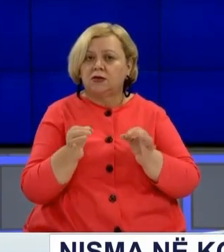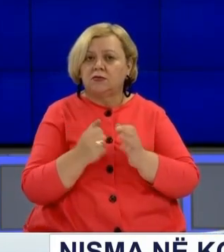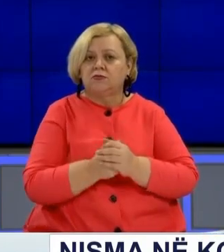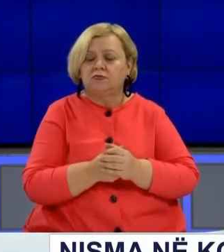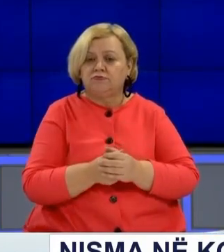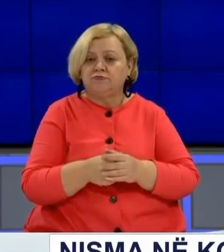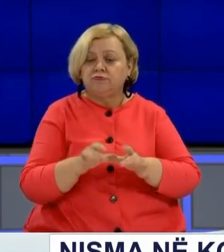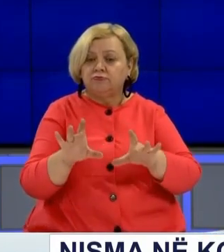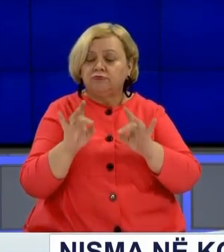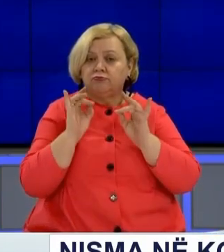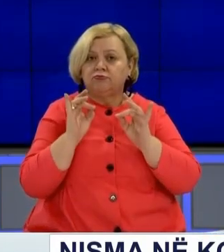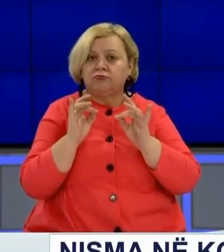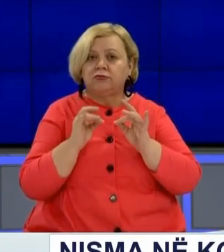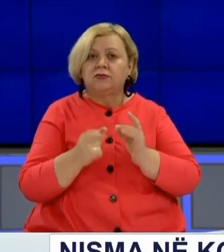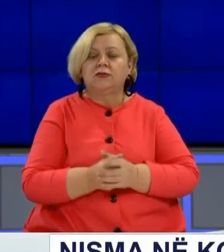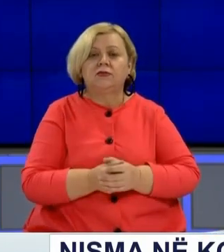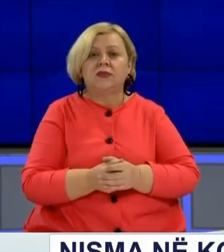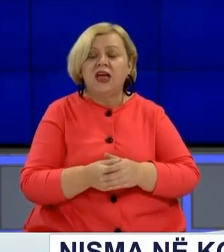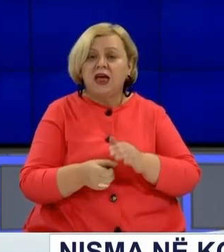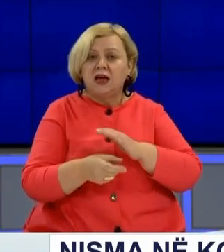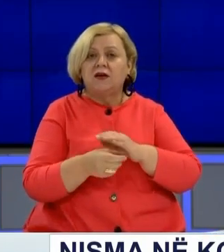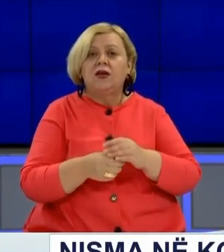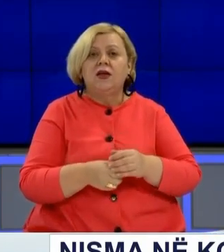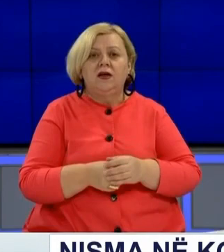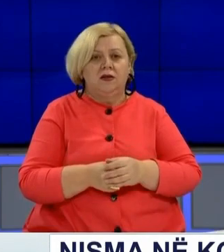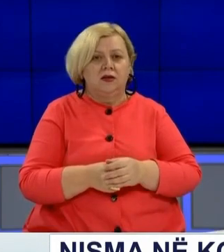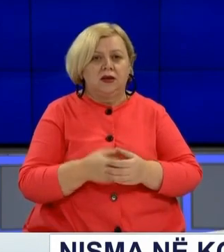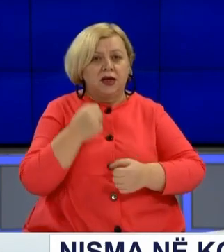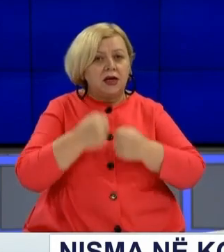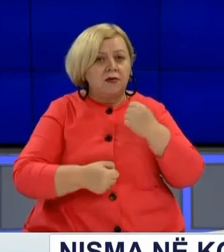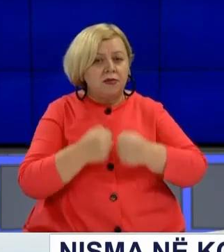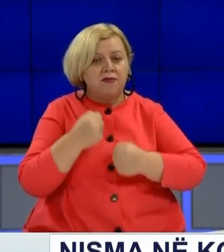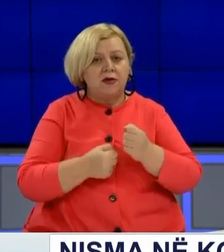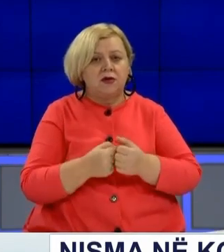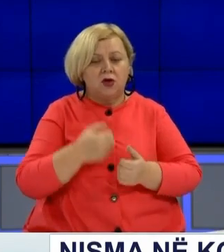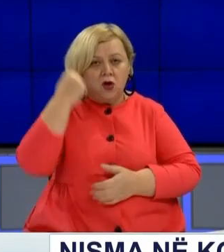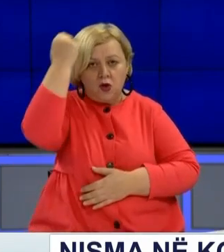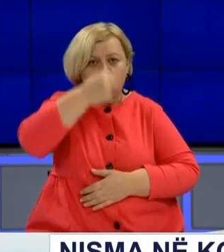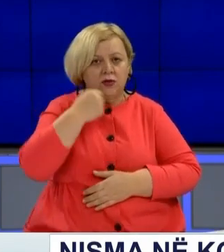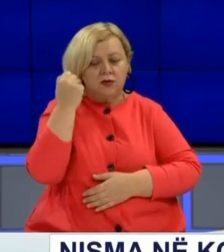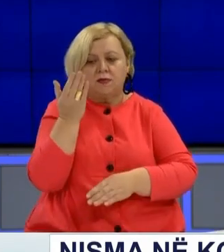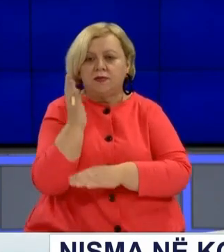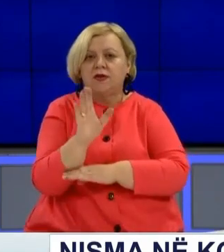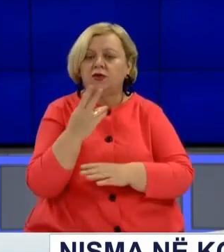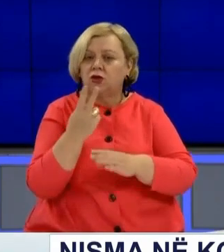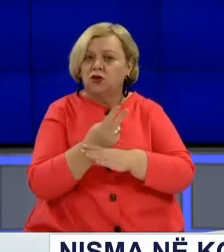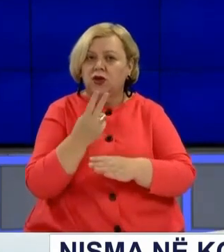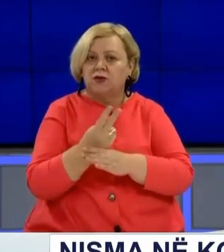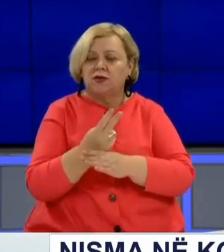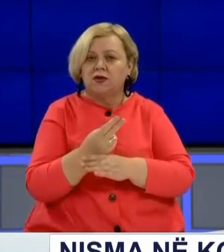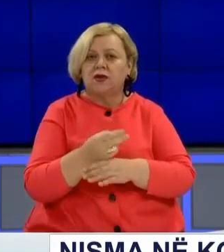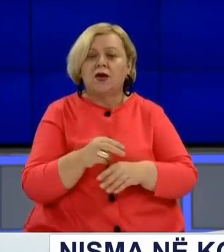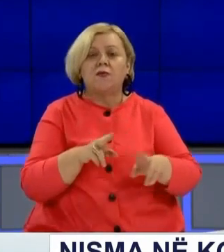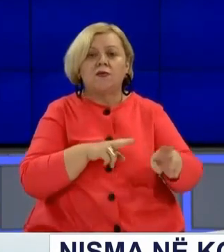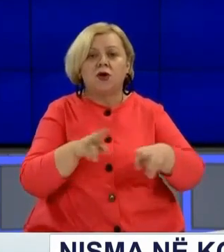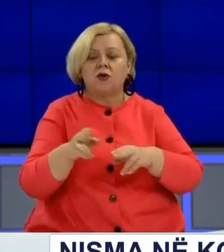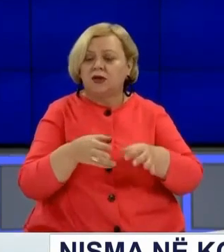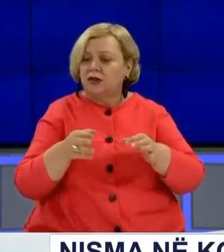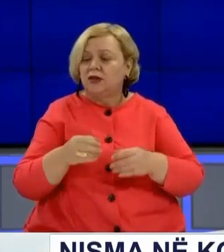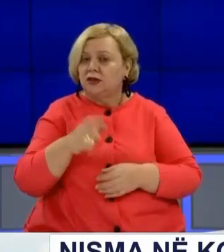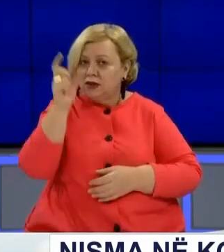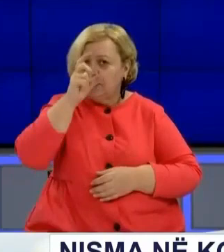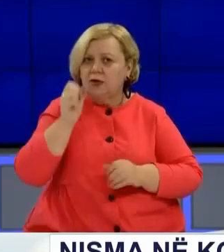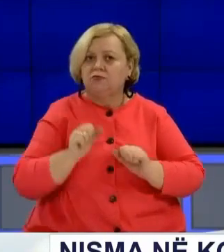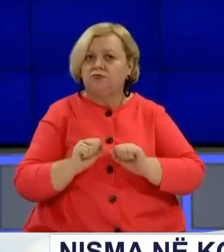ndryqimit të krimeve që Serbija ka kryer gjatë luftës në Kosovë. Ndo nëse, përfasues të shtetit dhe të Prokurorisë Serbe, kanë